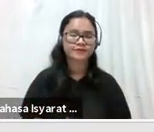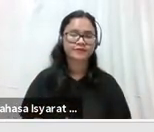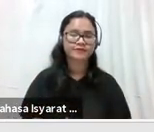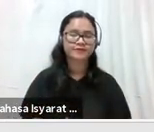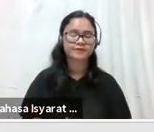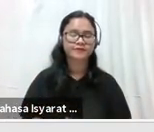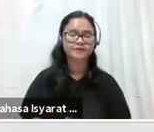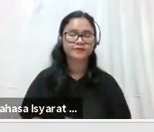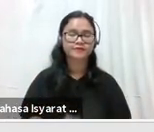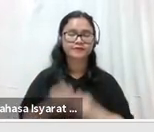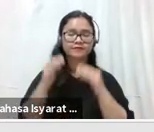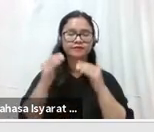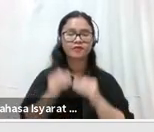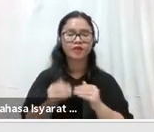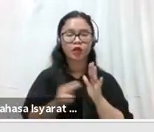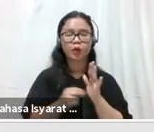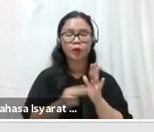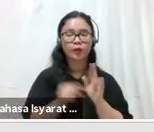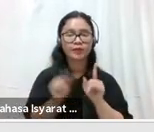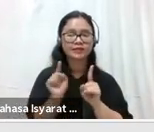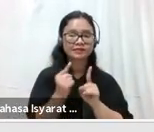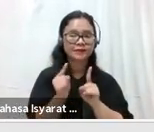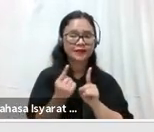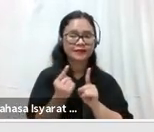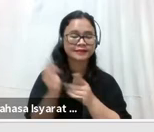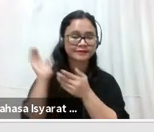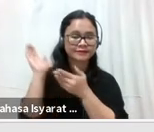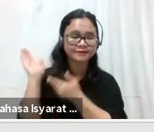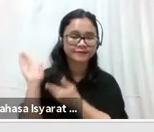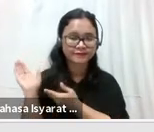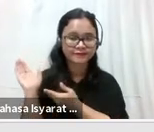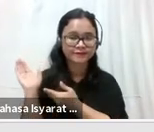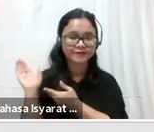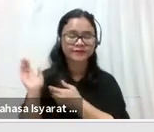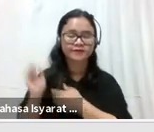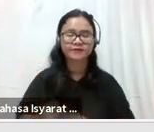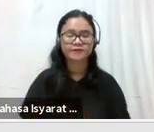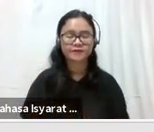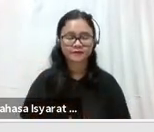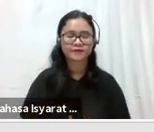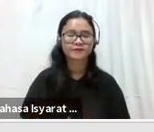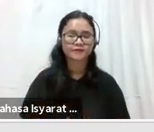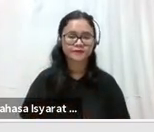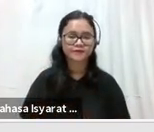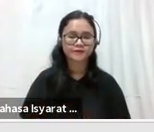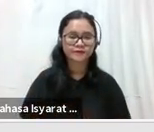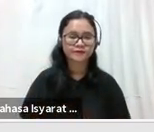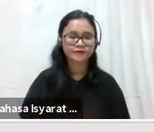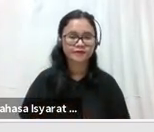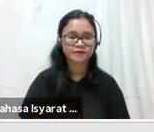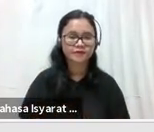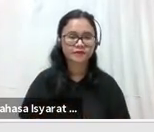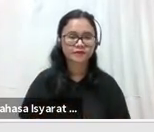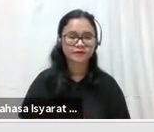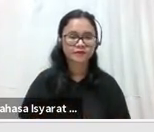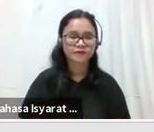individu 11. Ambrosius Dan dalam kurung forum